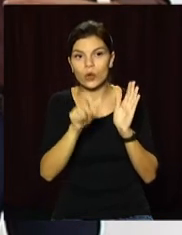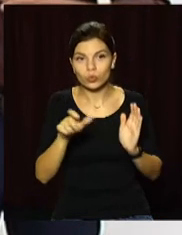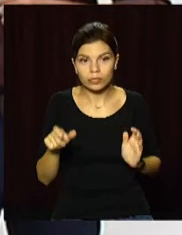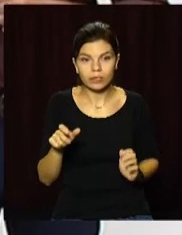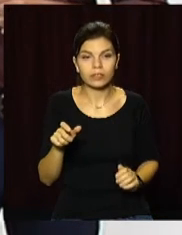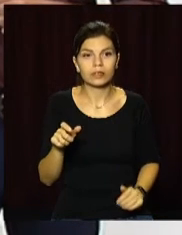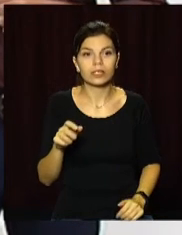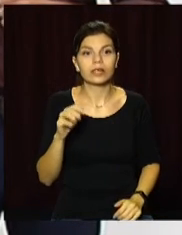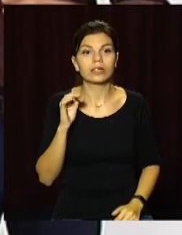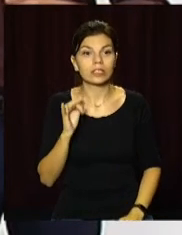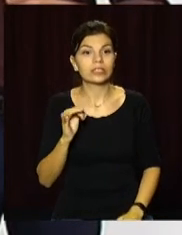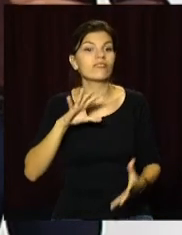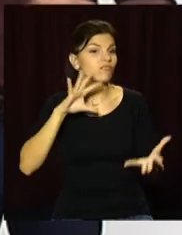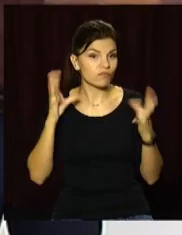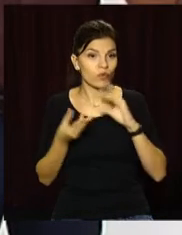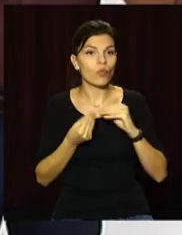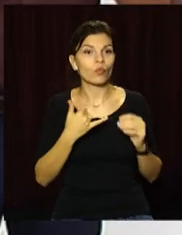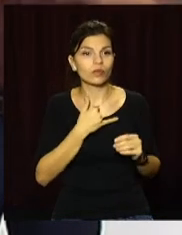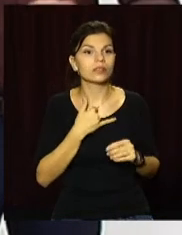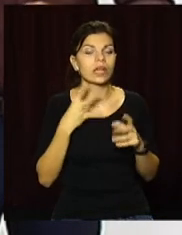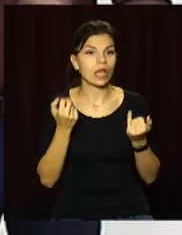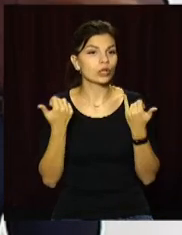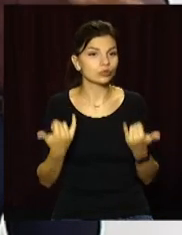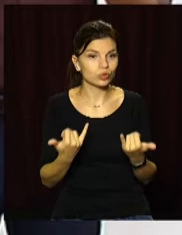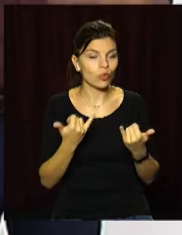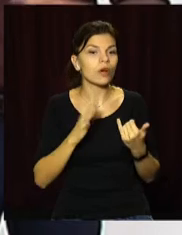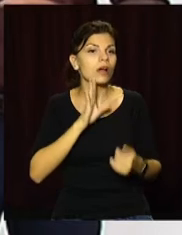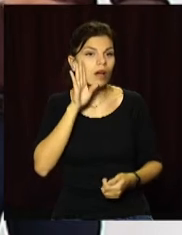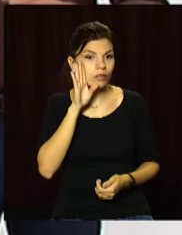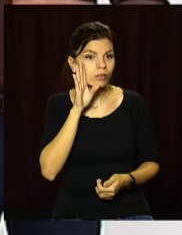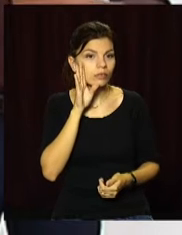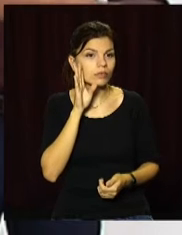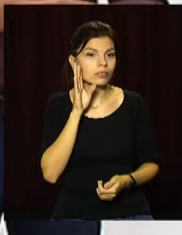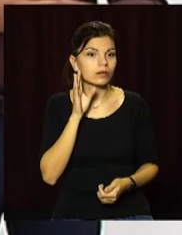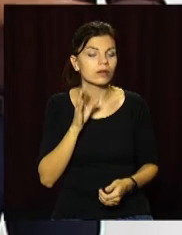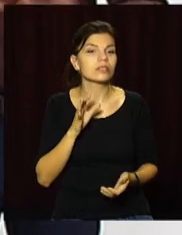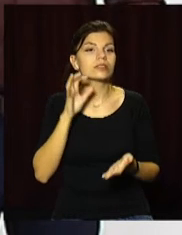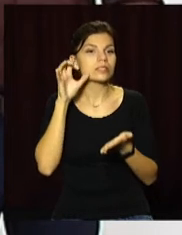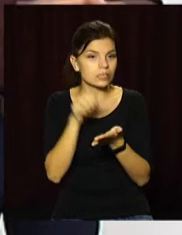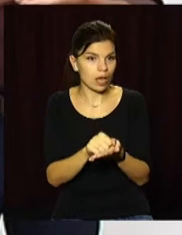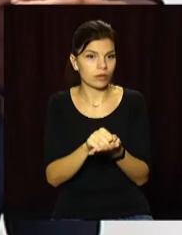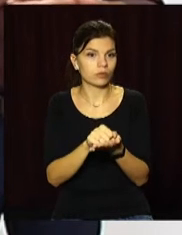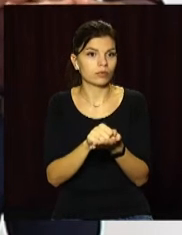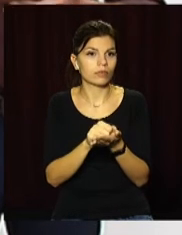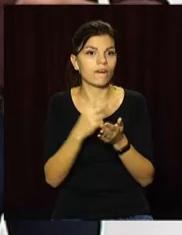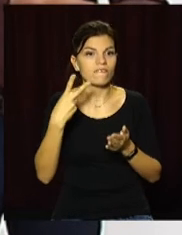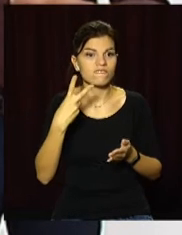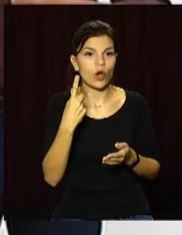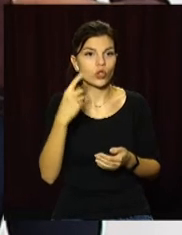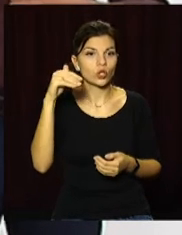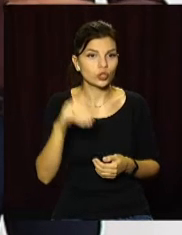і загалом в нас на сьогоднішній ранок зайнято 21